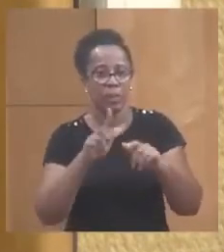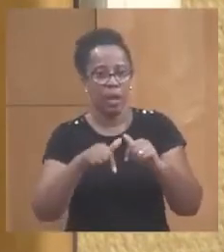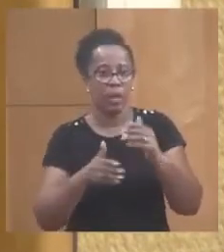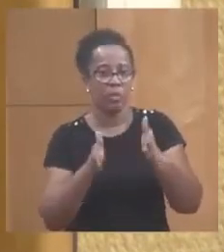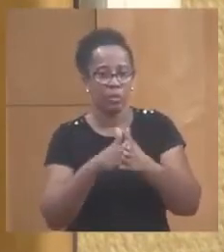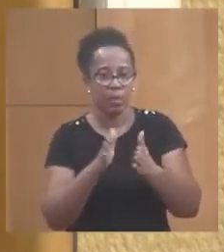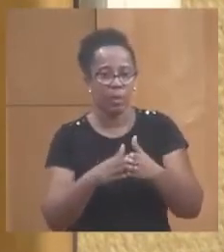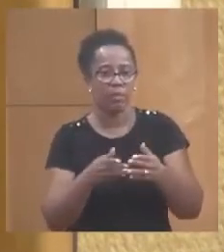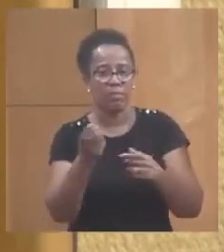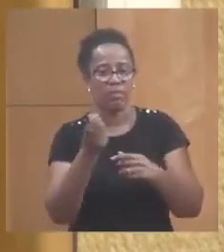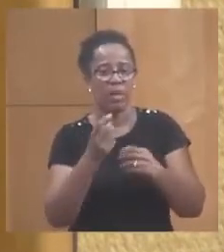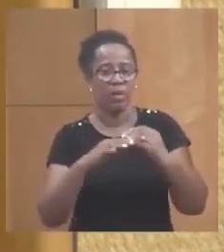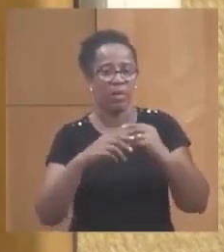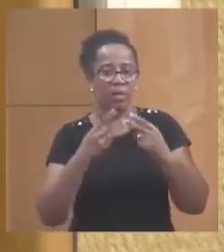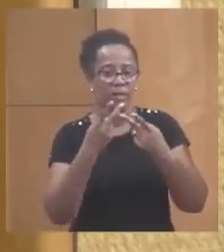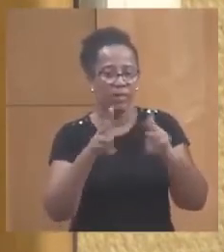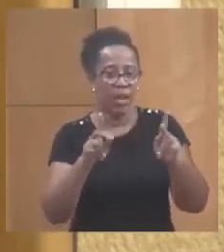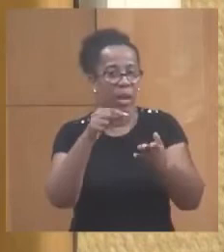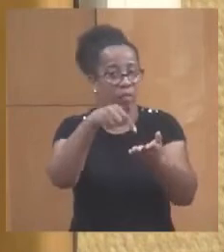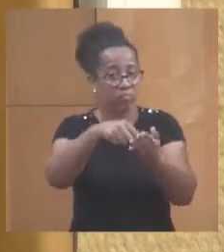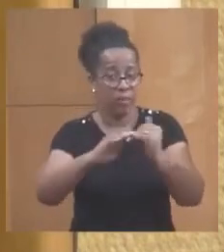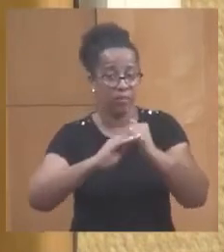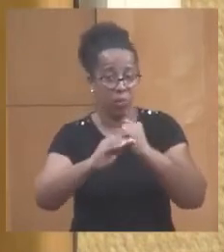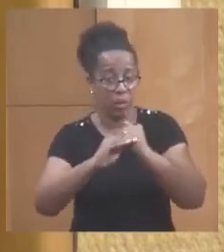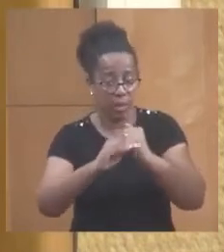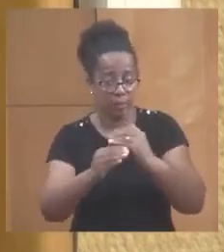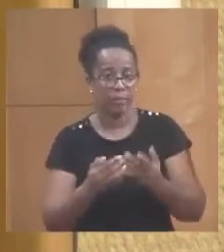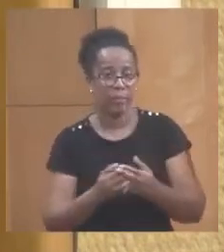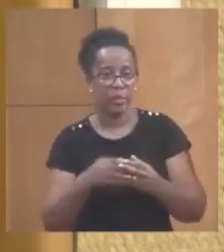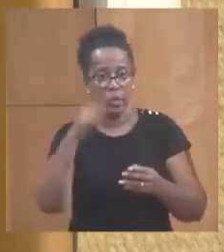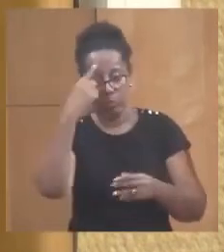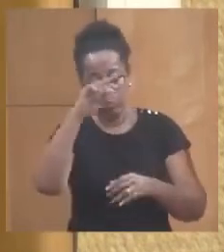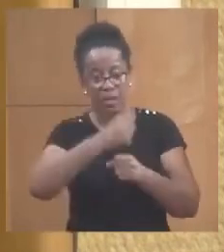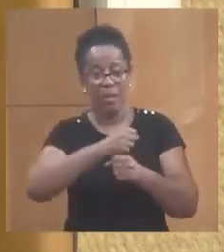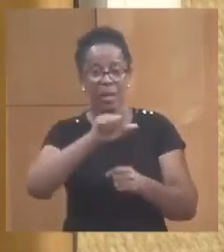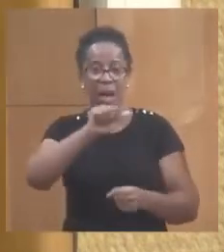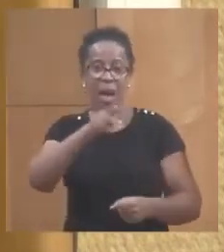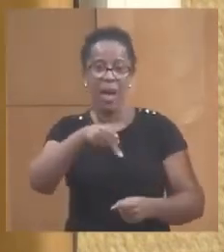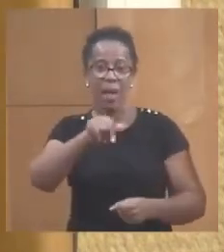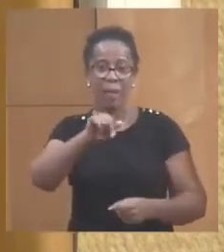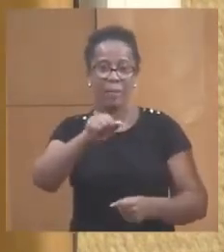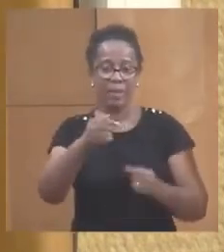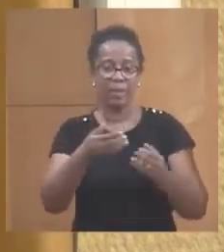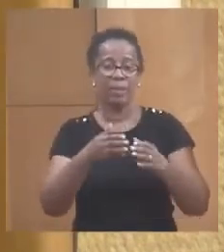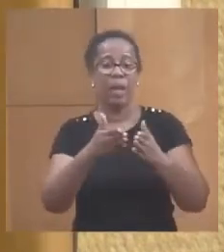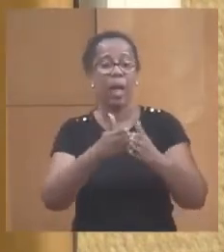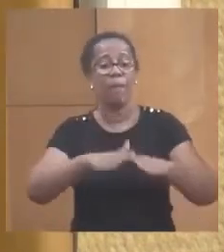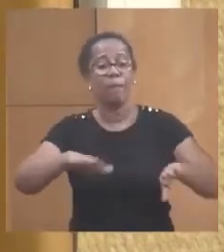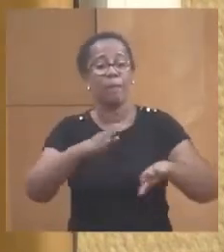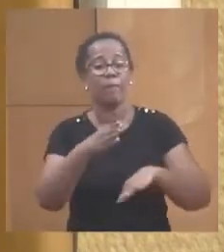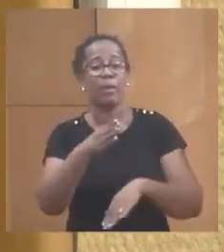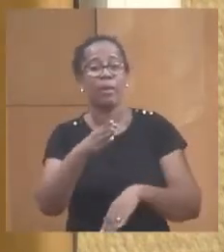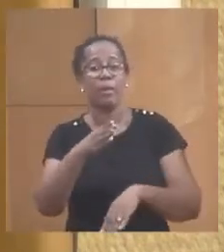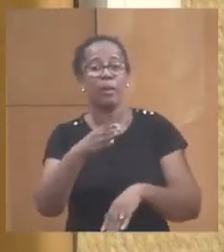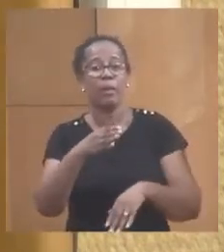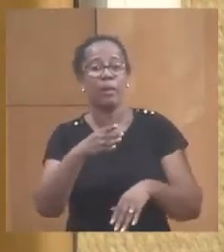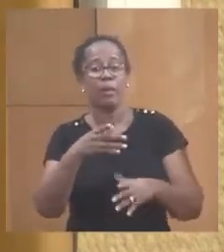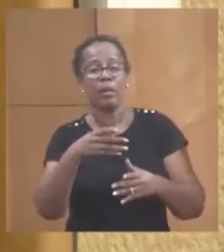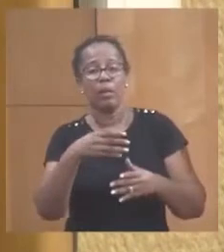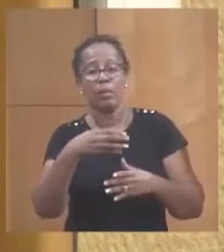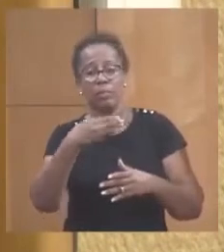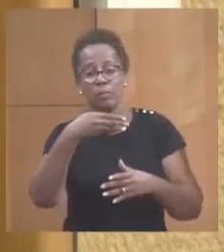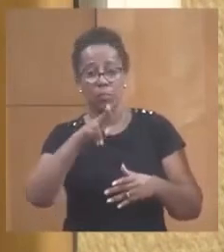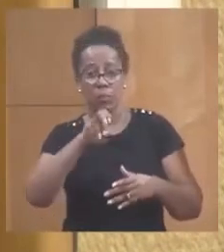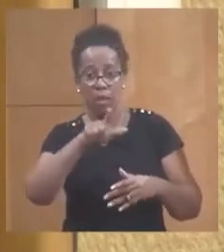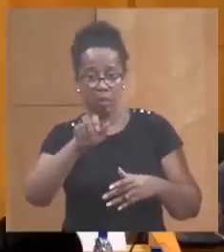demande de la ville de Vauclin, de Crienne, à Pite, à Benémulée. Parce qu'il y avait quelque chose de spontané fait par les marins pêcheurs et même et nous sommes